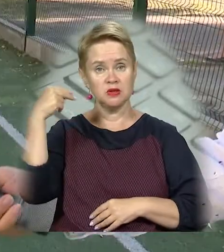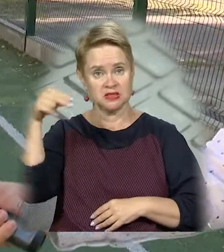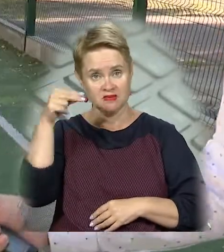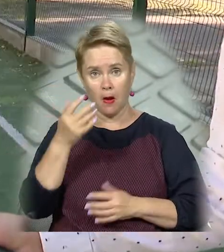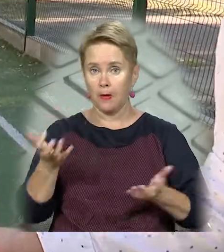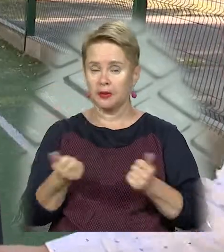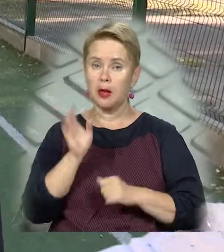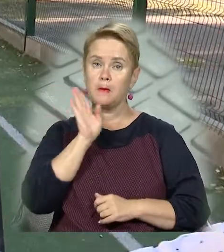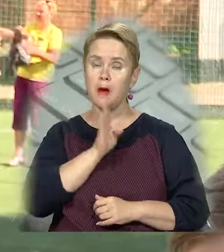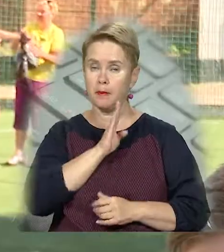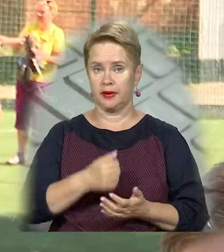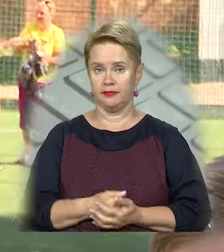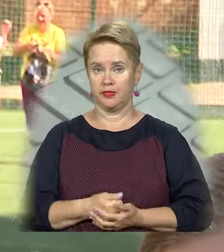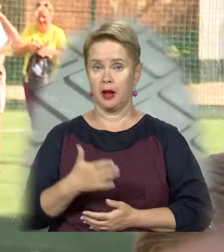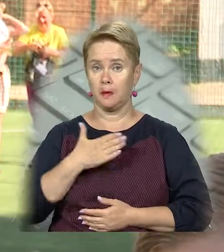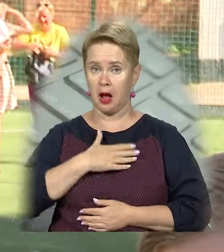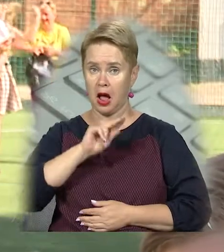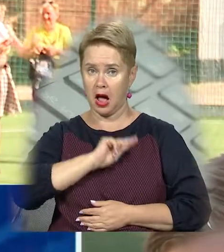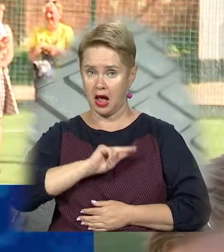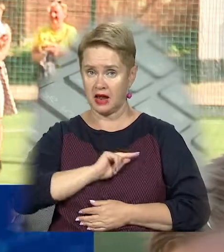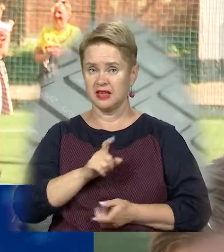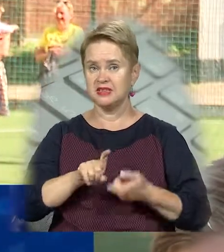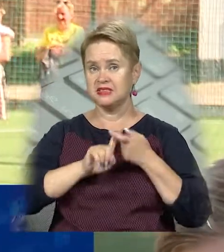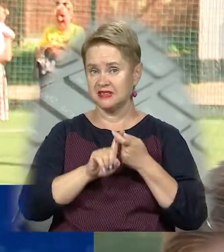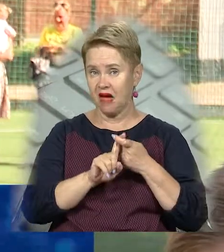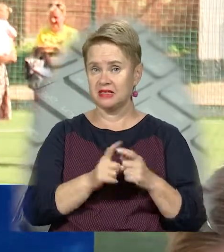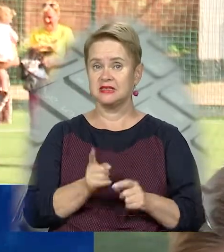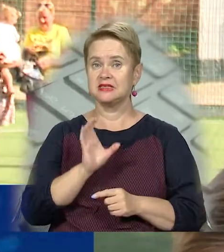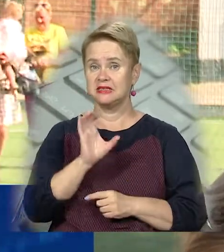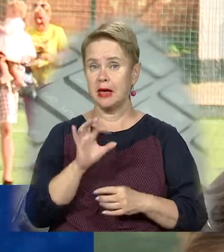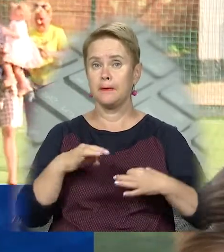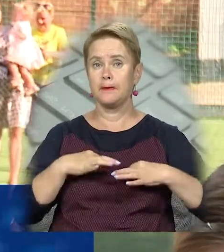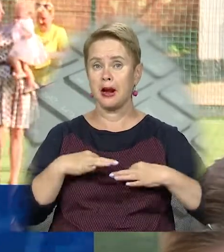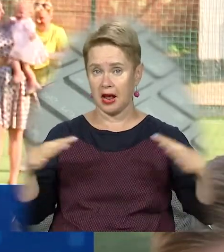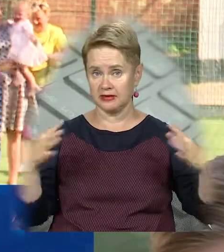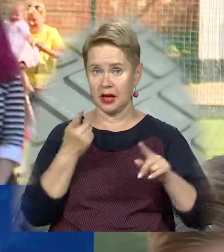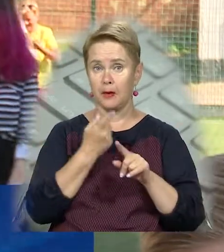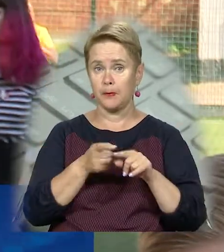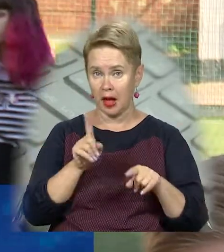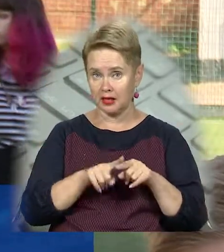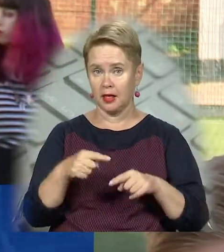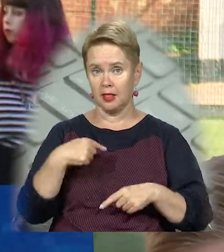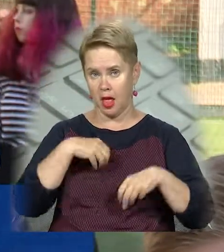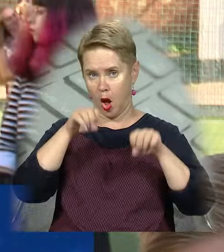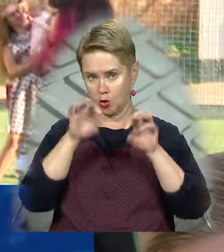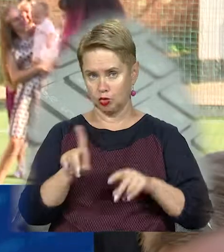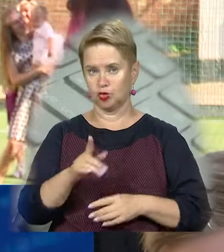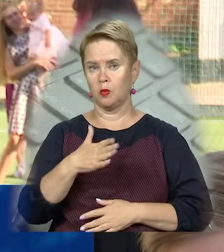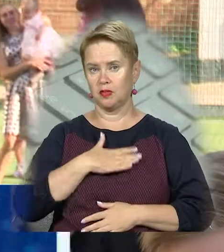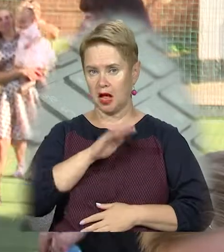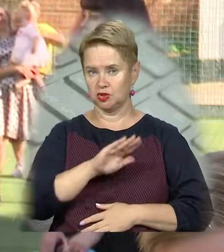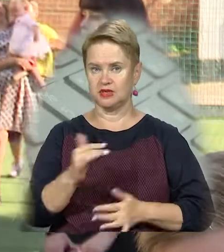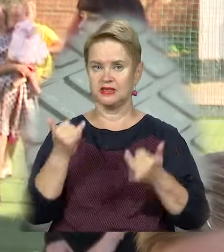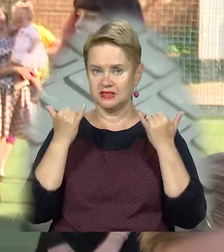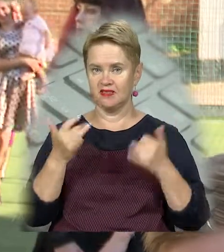дзвонику підтримує мама. Моя робота, сфера, зв'язана саме з праздниками. Тому я вирішила, щоб наших